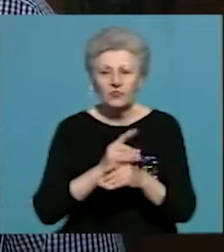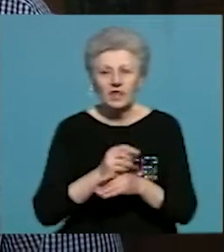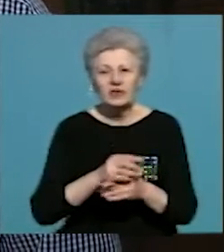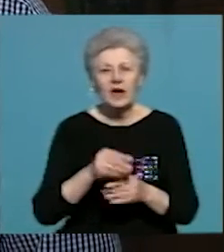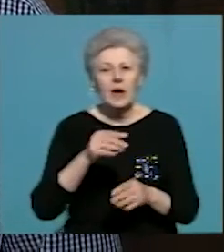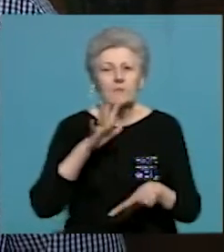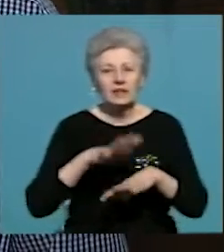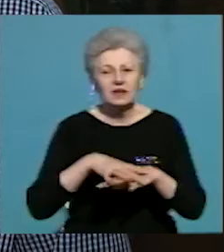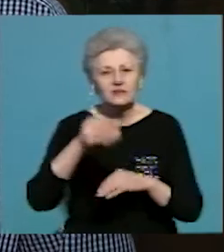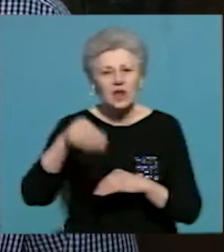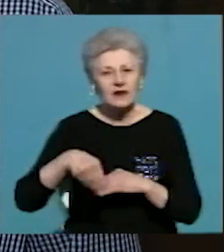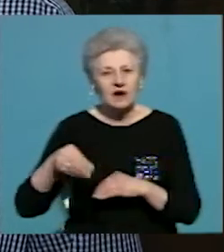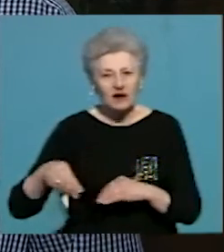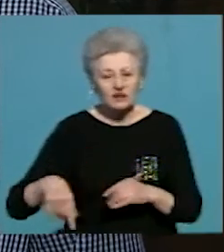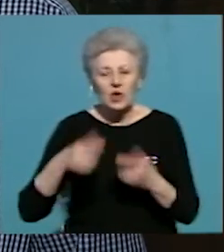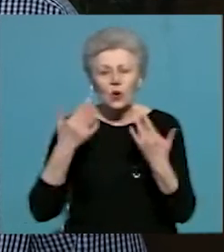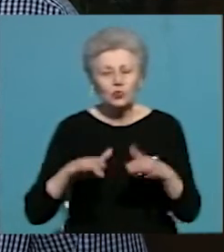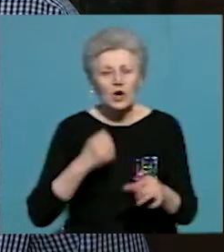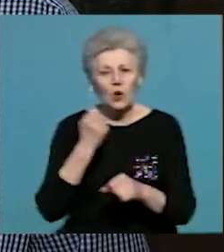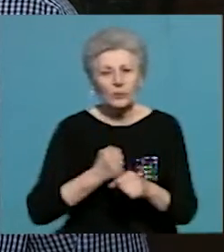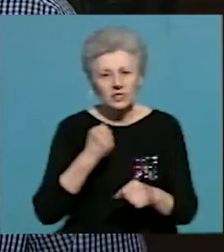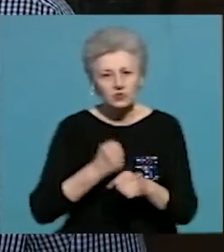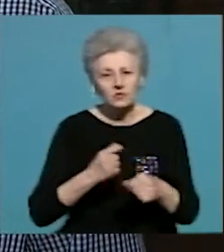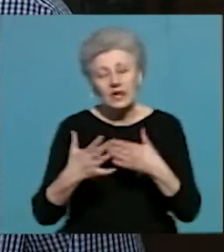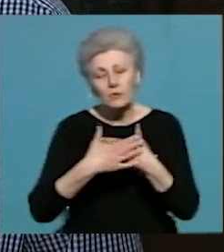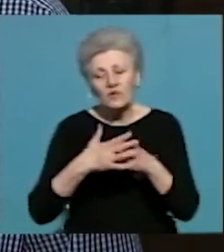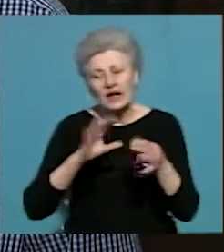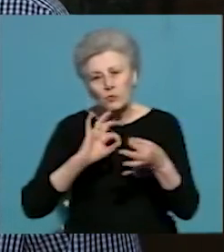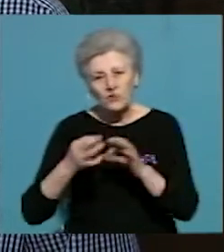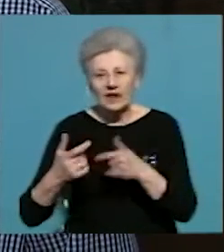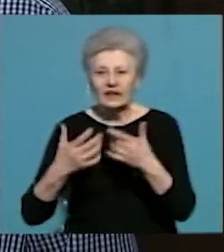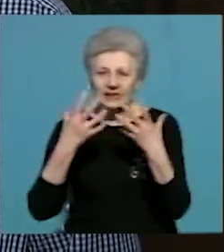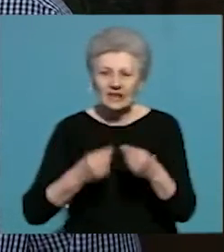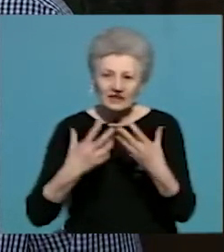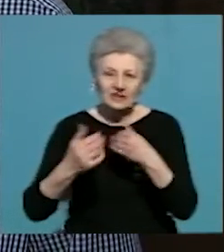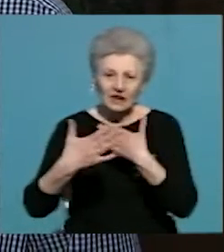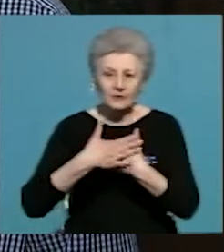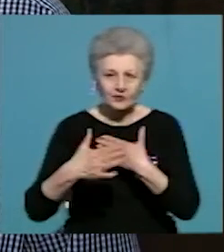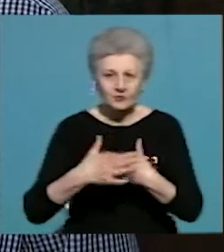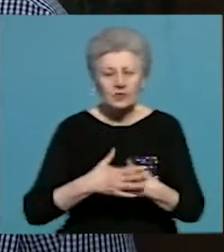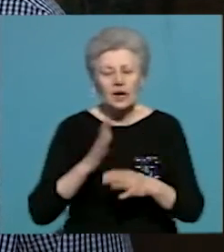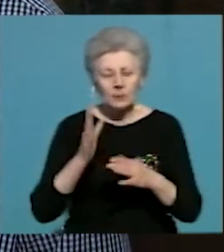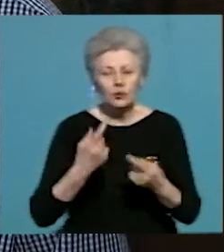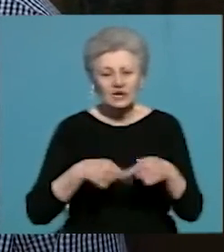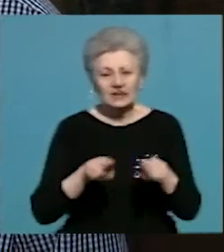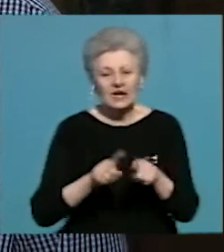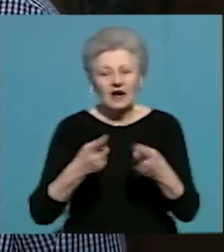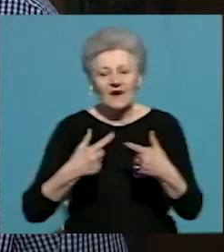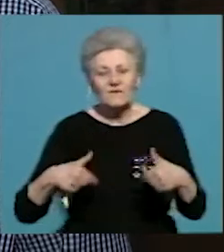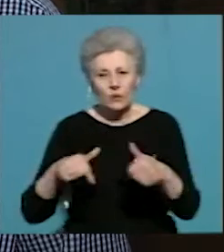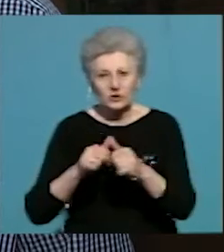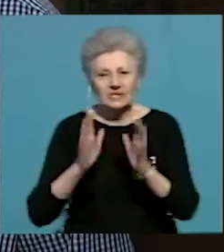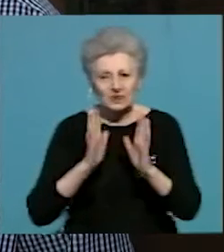пропрацьовані на це, і наразі вже буквально з дня на день ми очікуємо додавання цієї функції, цієї піктограми